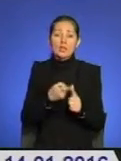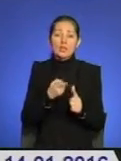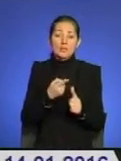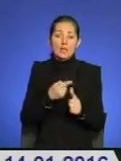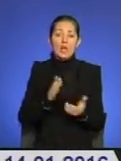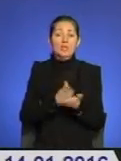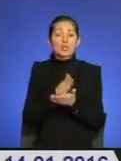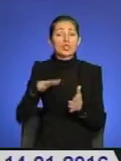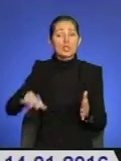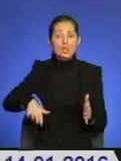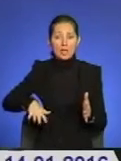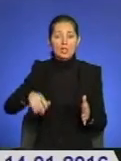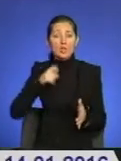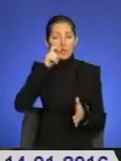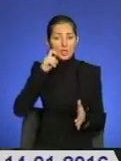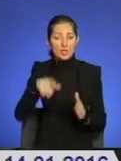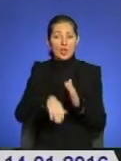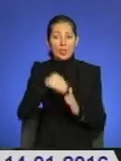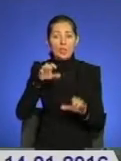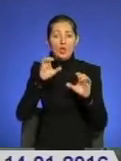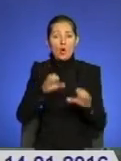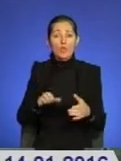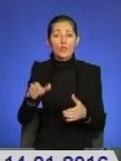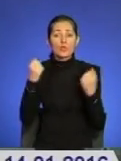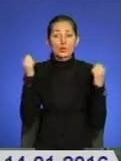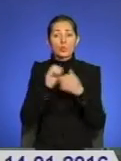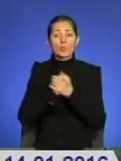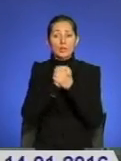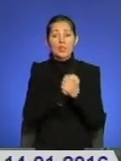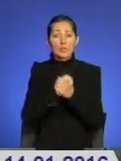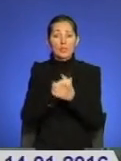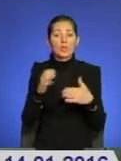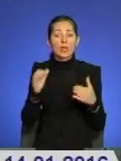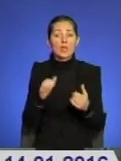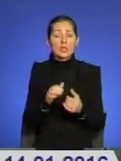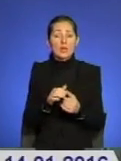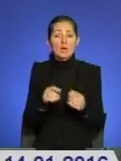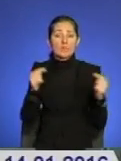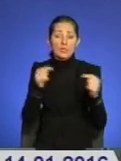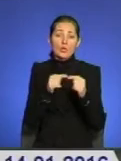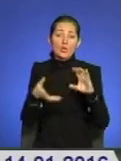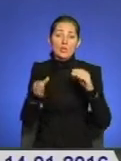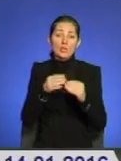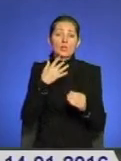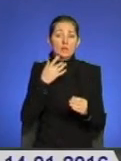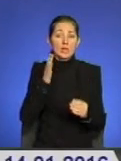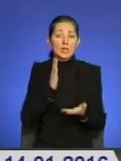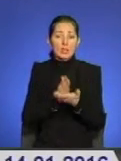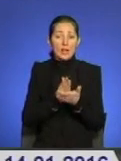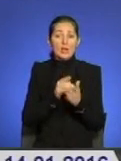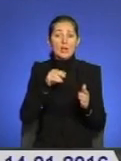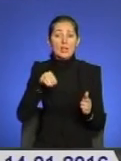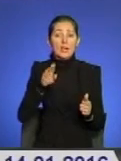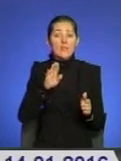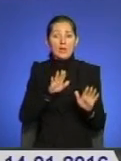Обрали під час конференції і голову фізкультурно-спортивного товариства. Відповідно до результатів голосування ним став ТВО начальника головного